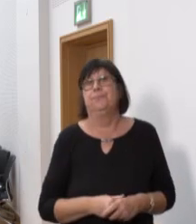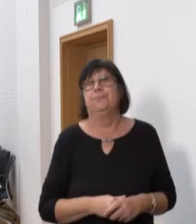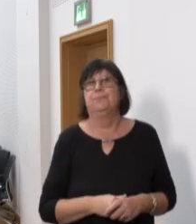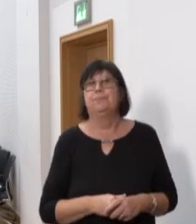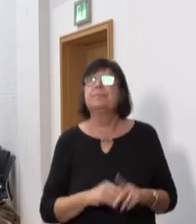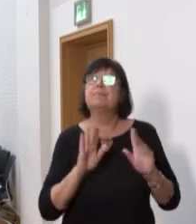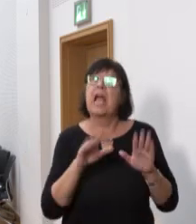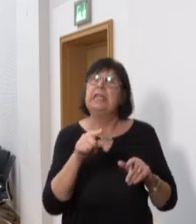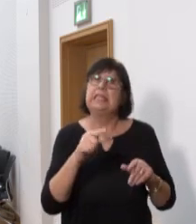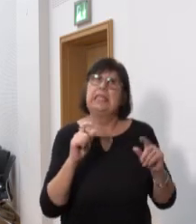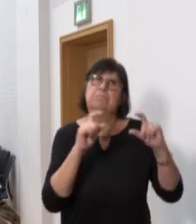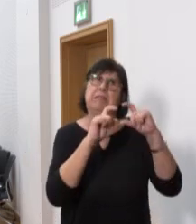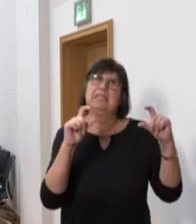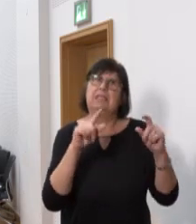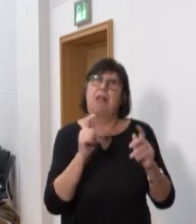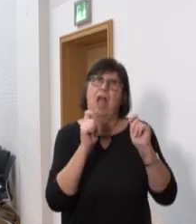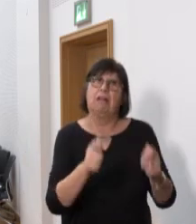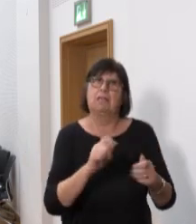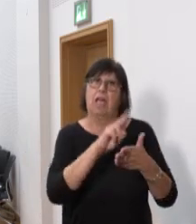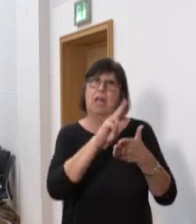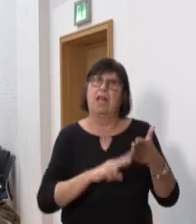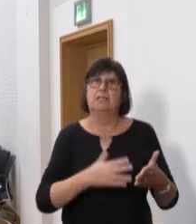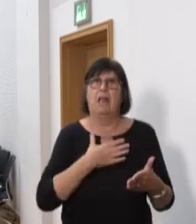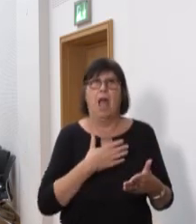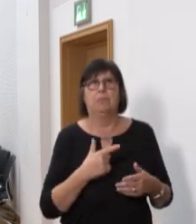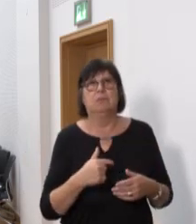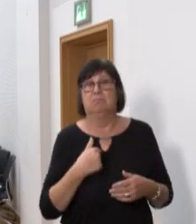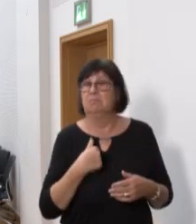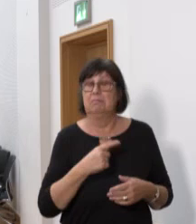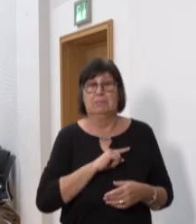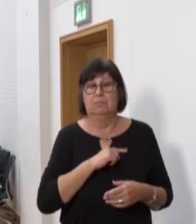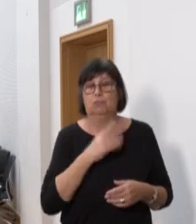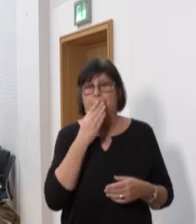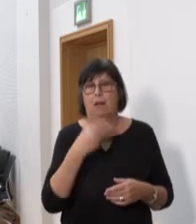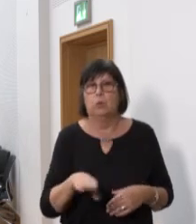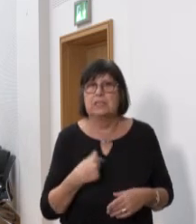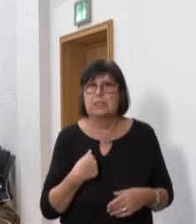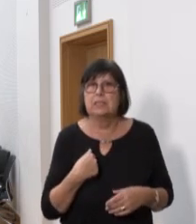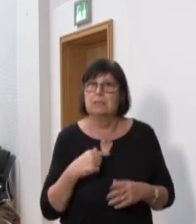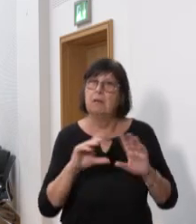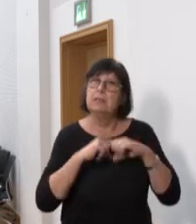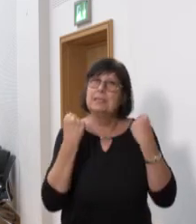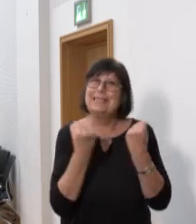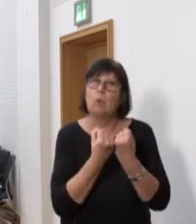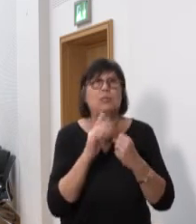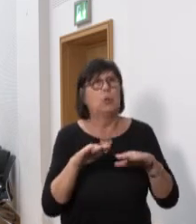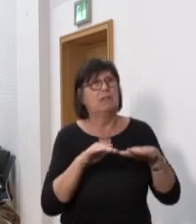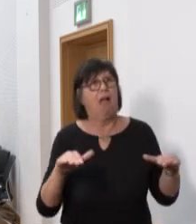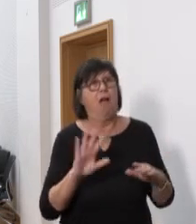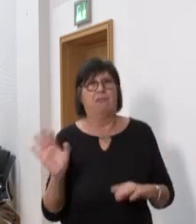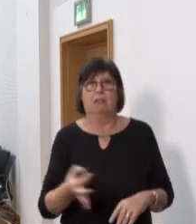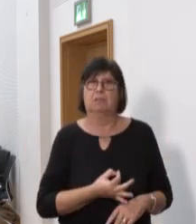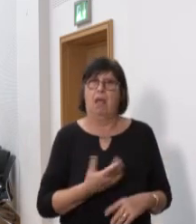Als ich den Titel dieses Antrages gelesen habe, war ich sprachlos. Situation an den Tafeln im